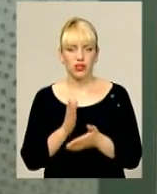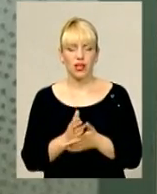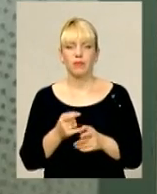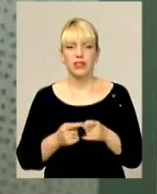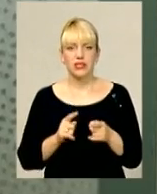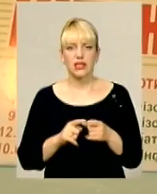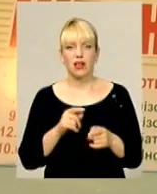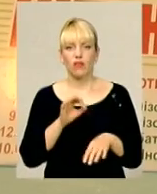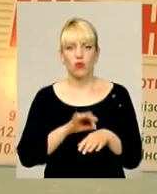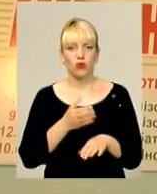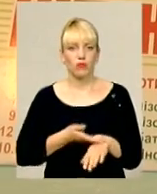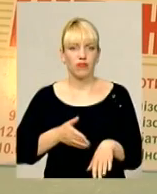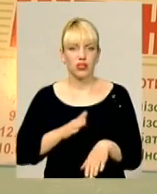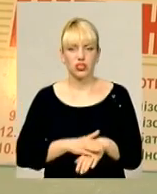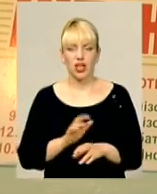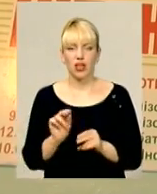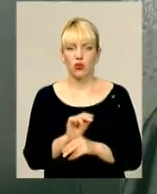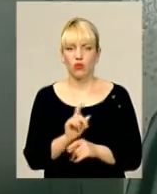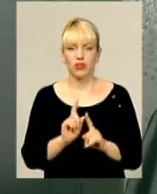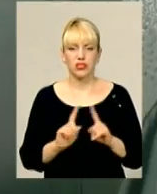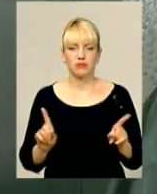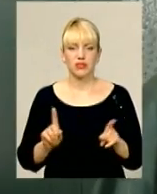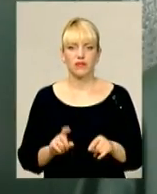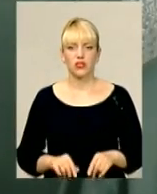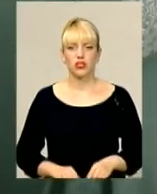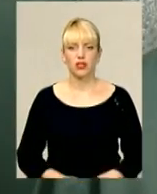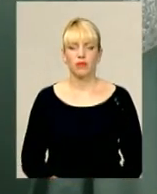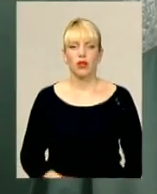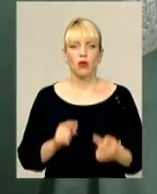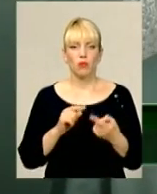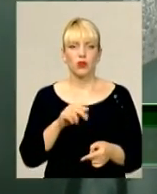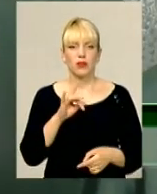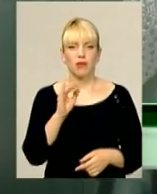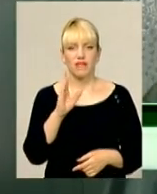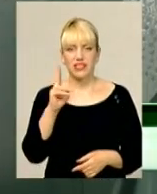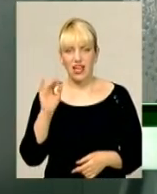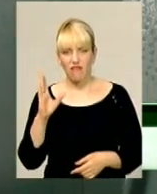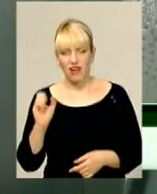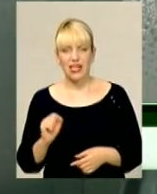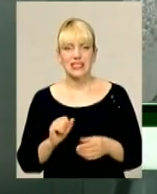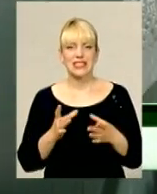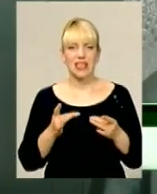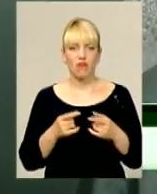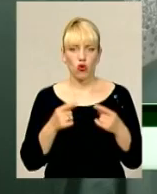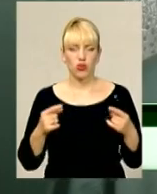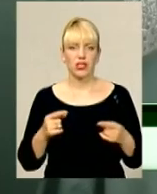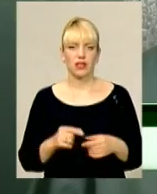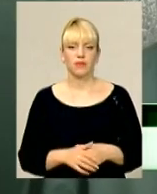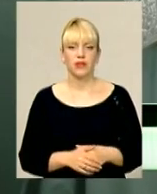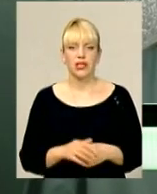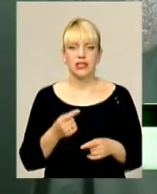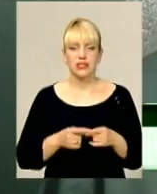важкий і лікування, відповідно, специфічне. Води ходить протиправцева сиворотка, протиправцева імуноглобулія.